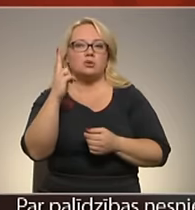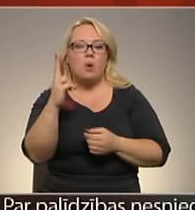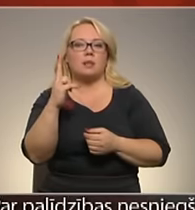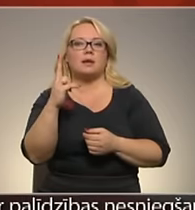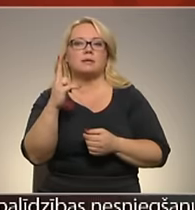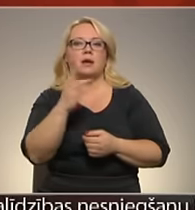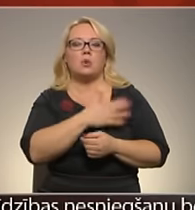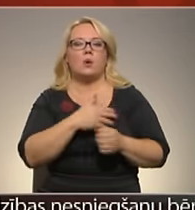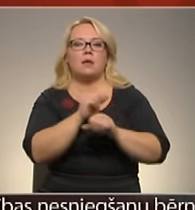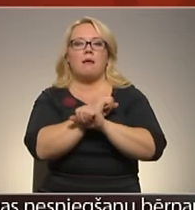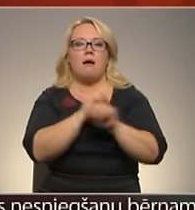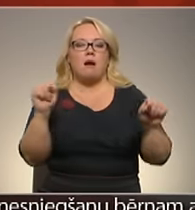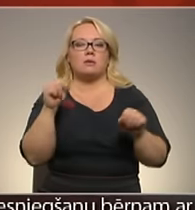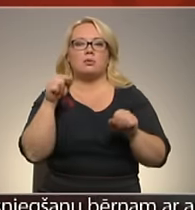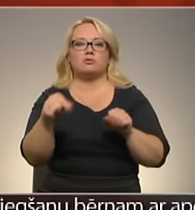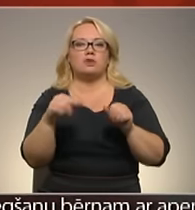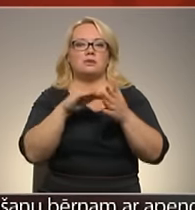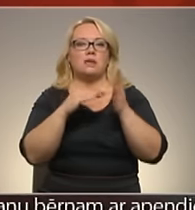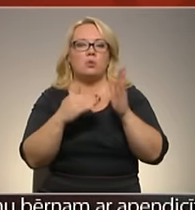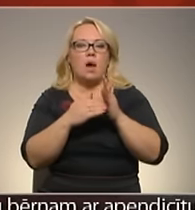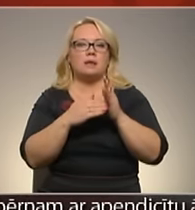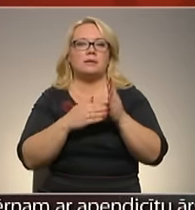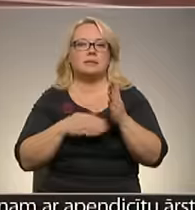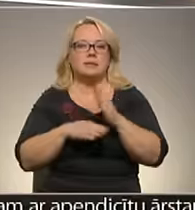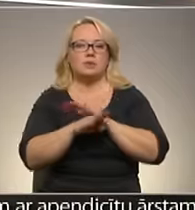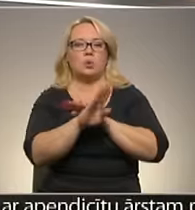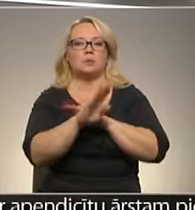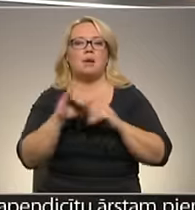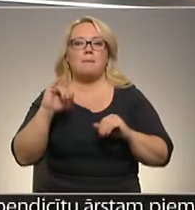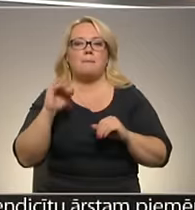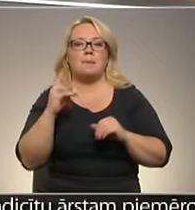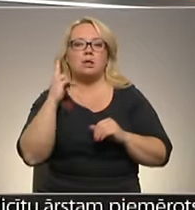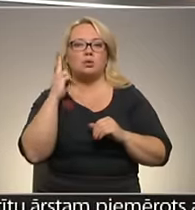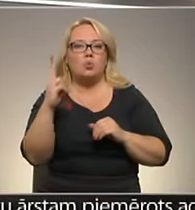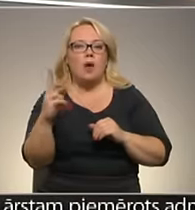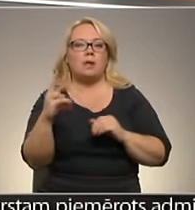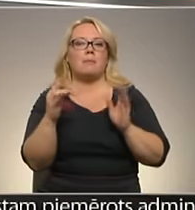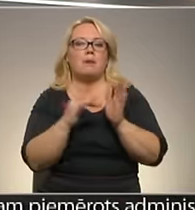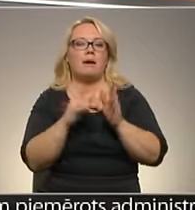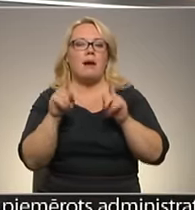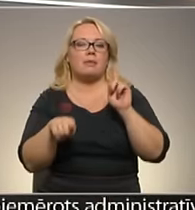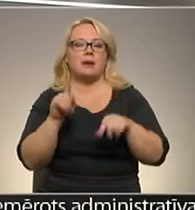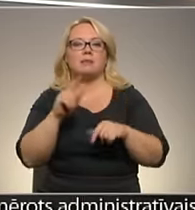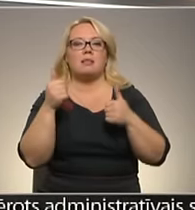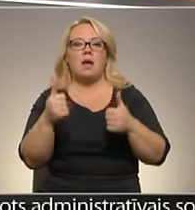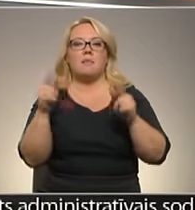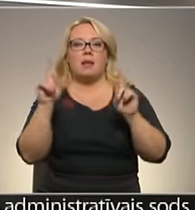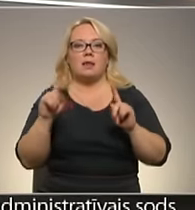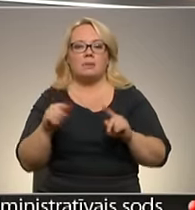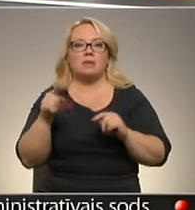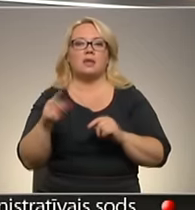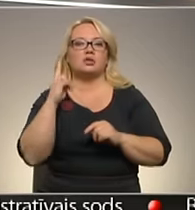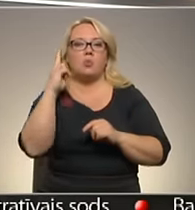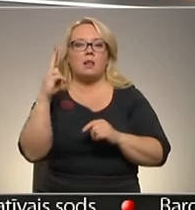diezgan ātri mēs no šīs situācijas tiksim ārā. Un jāsaka, solījumi kādreiz ir laba lieta, bet, ja šie solījumi 8 gadu